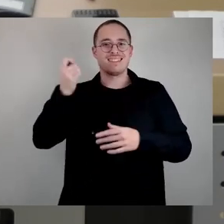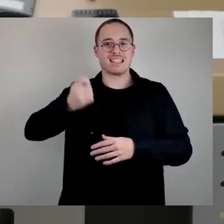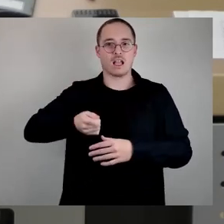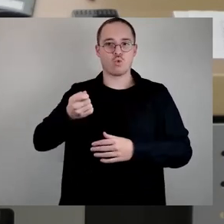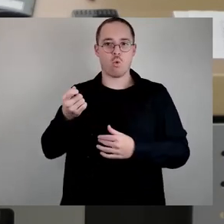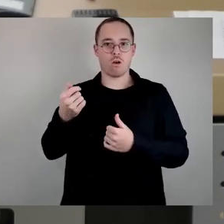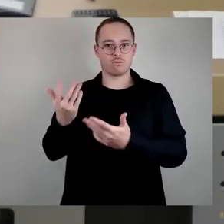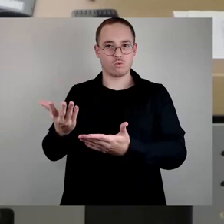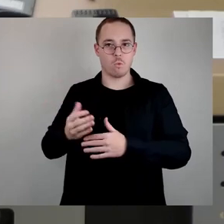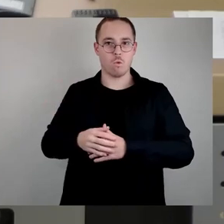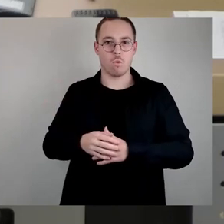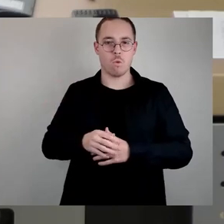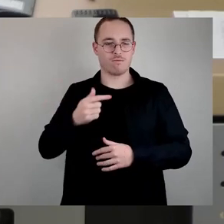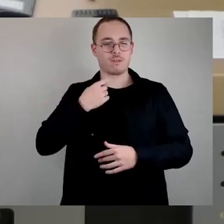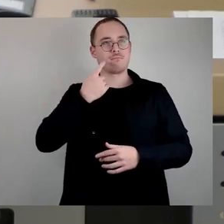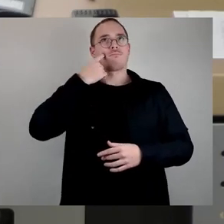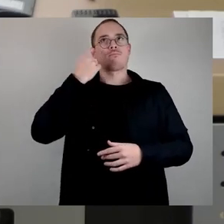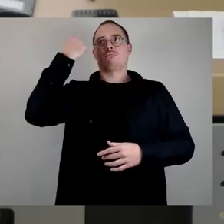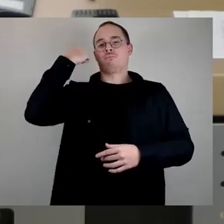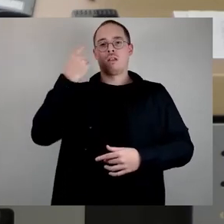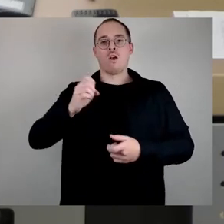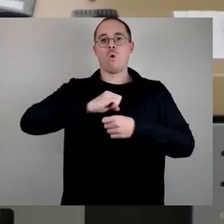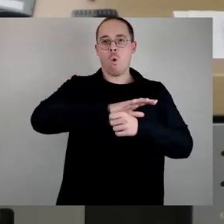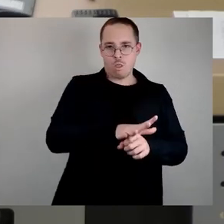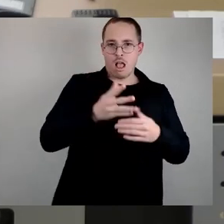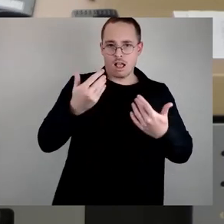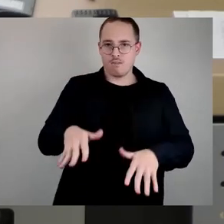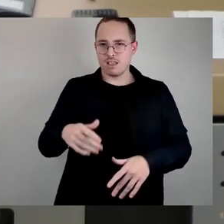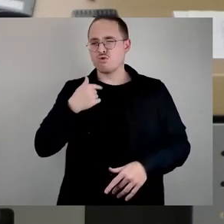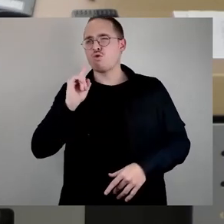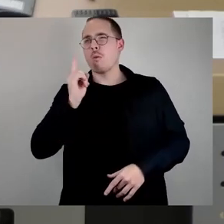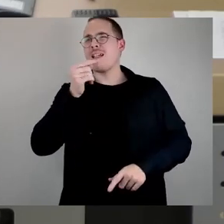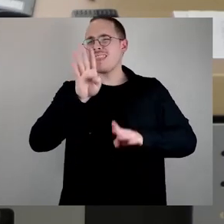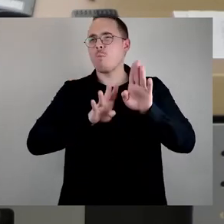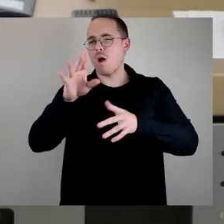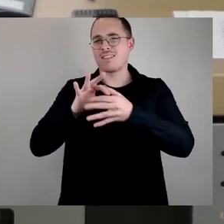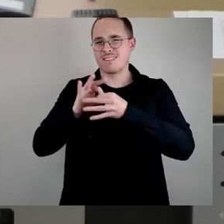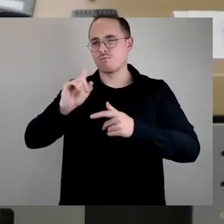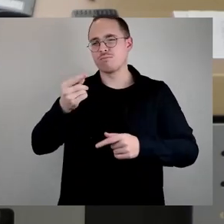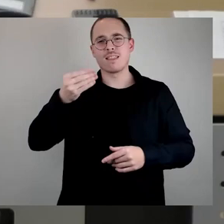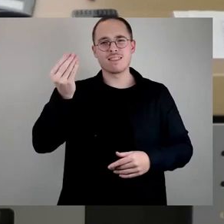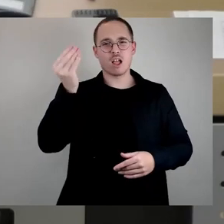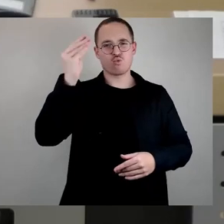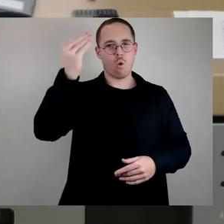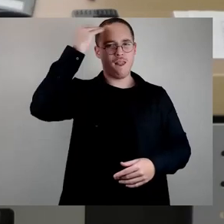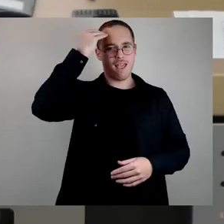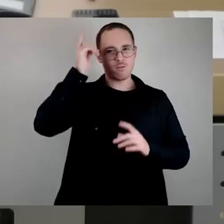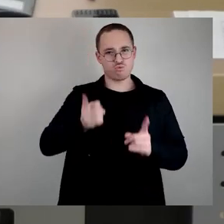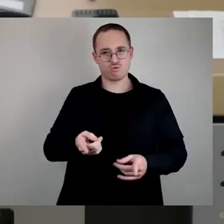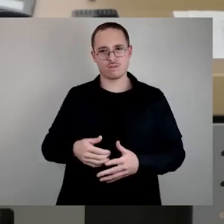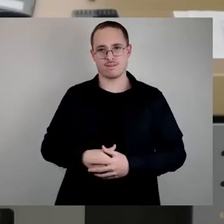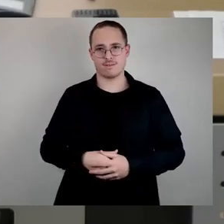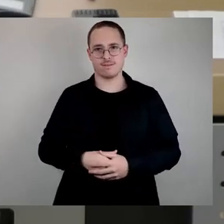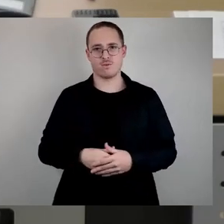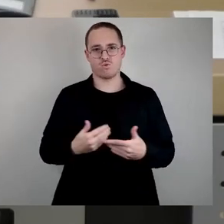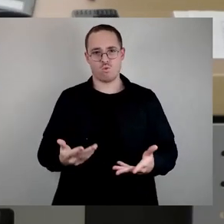Corona erinnern, muss man sagen, muss man vielleicht noch bezüglich Demokratie was dazulernen. Ebenso muss man dazulernen, was Gedenken